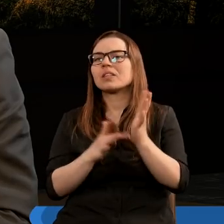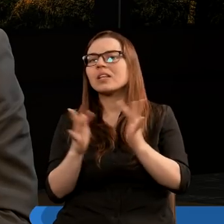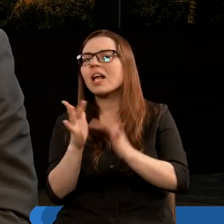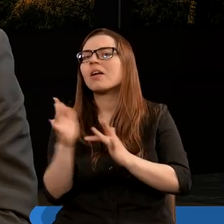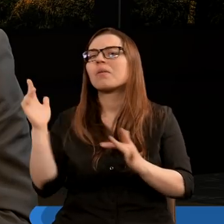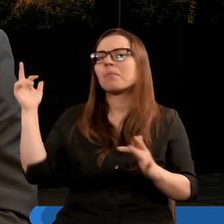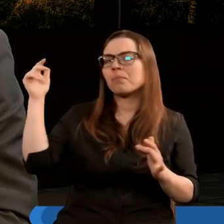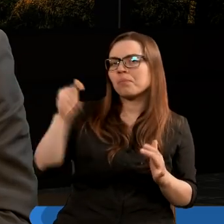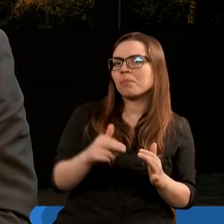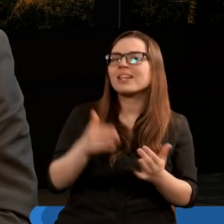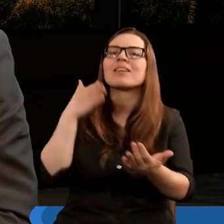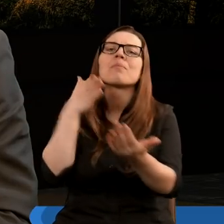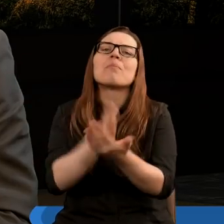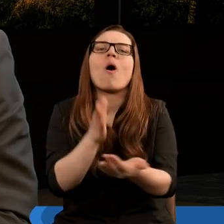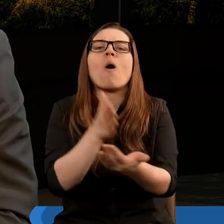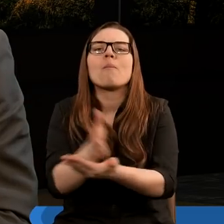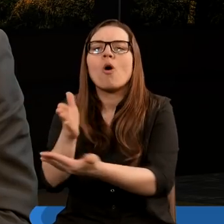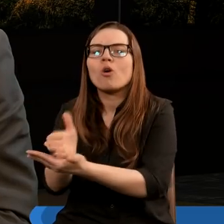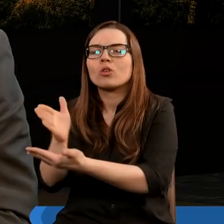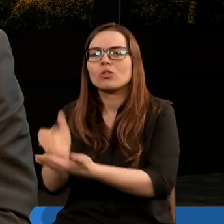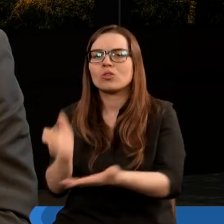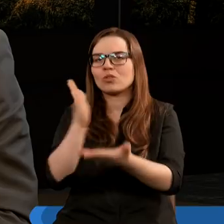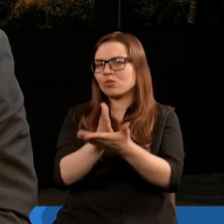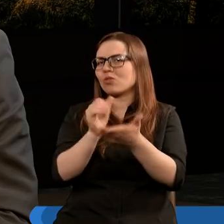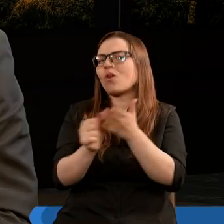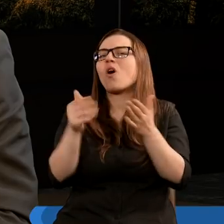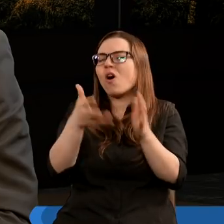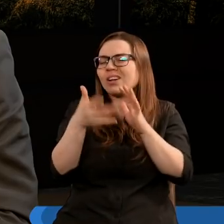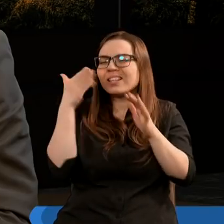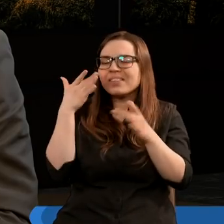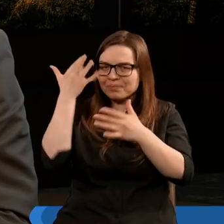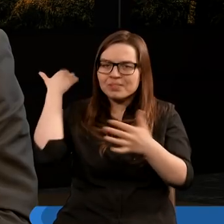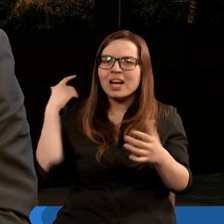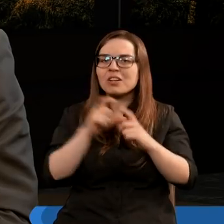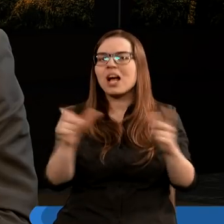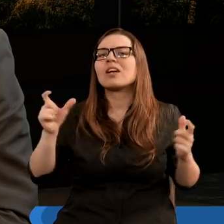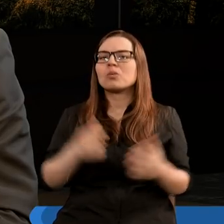Jezus przyszedł z pomocą, już od zarania dziejów